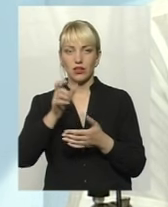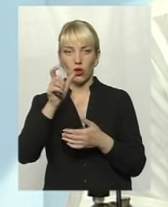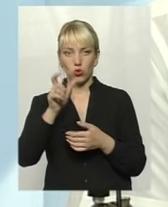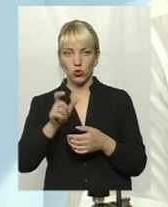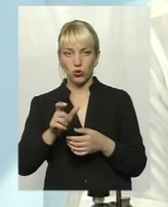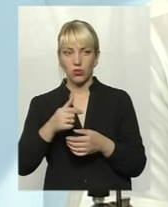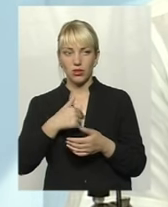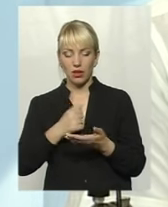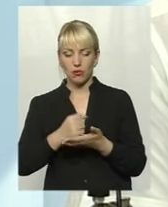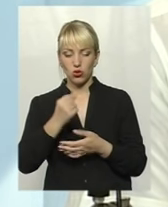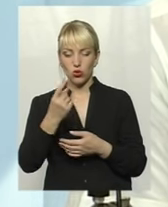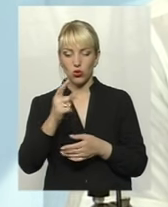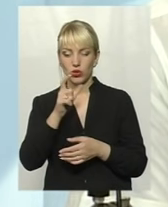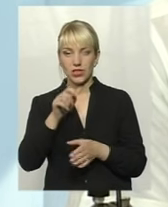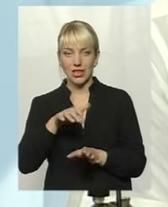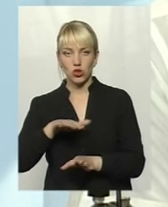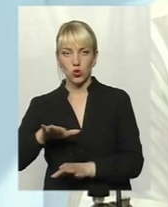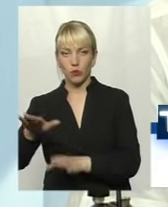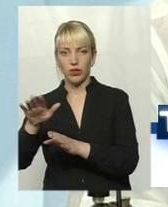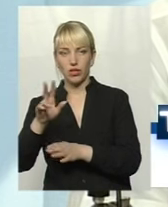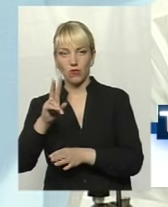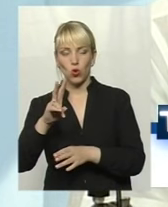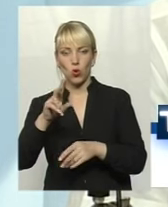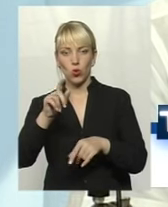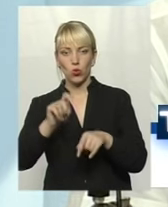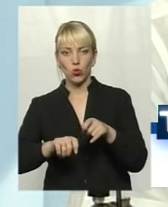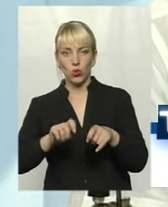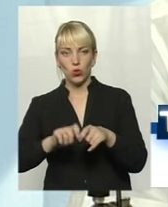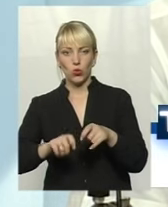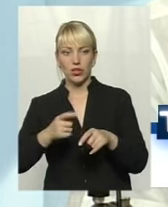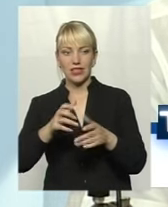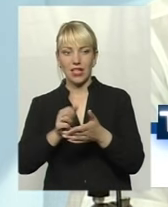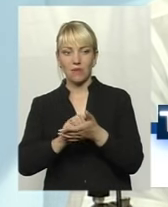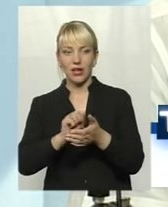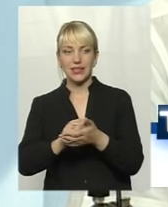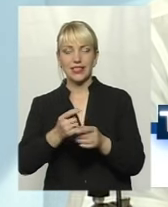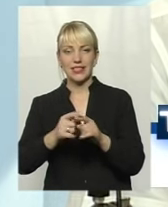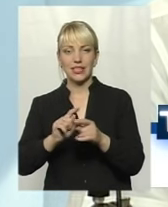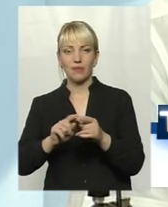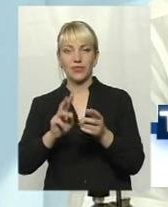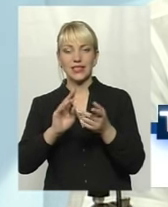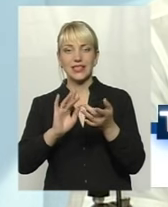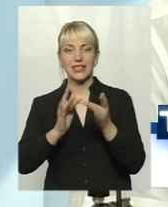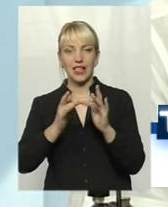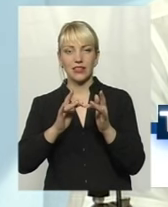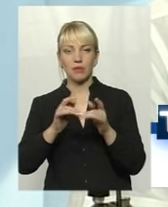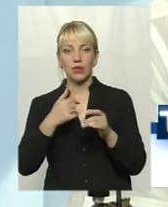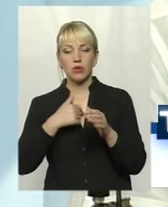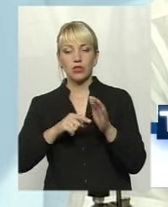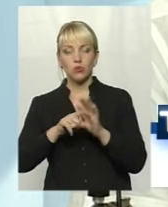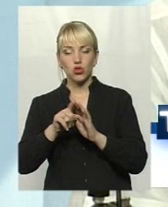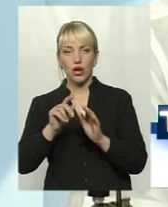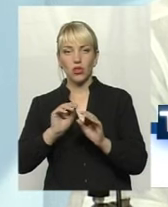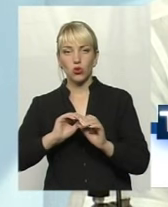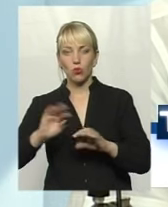я призначив одного з заступників, який керує, контролює і займається цим сайтом. Але на сайт ми стараємося спочатку викидати всі рішення,